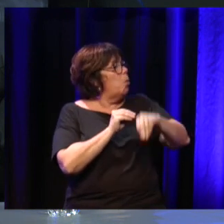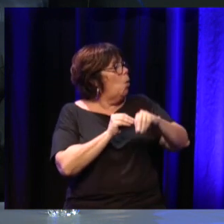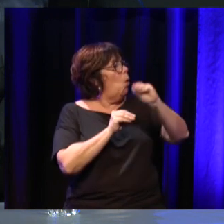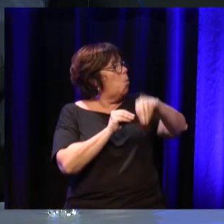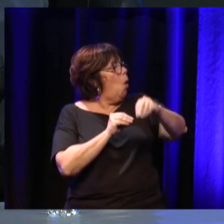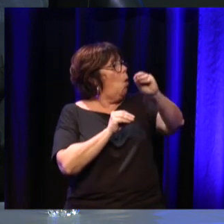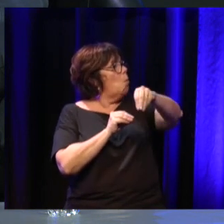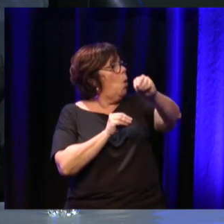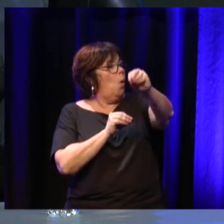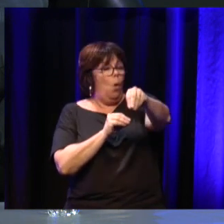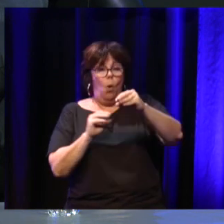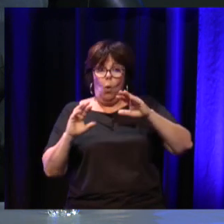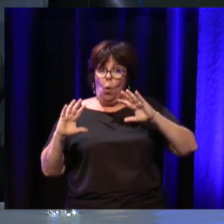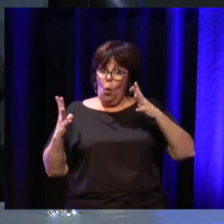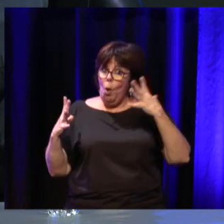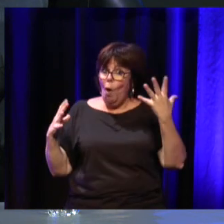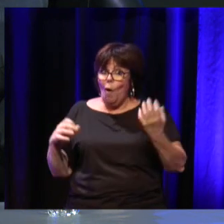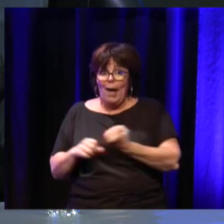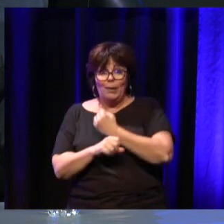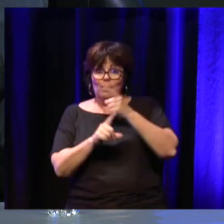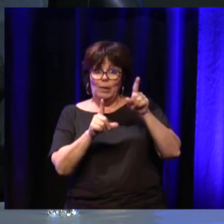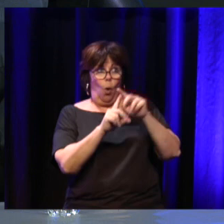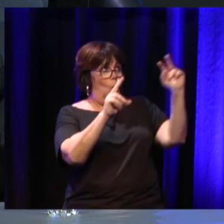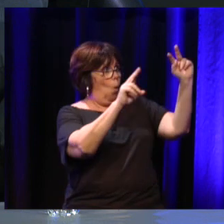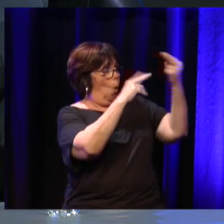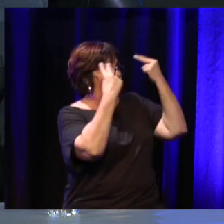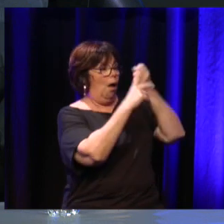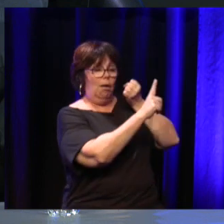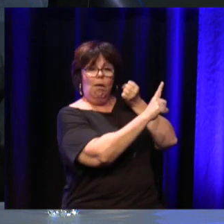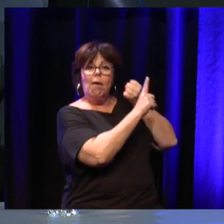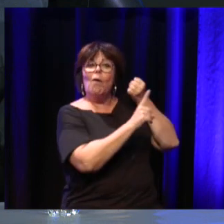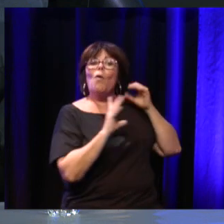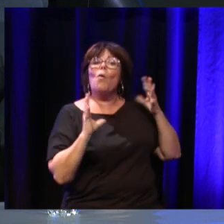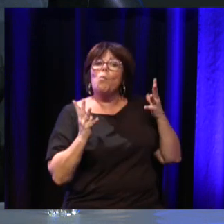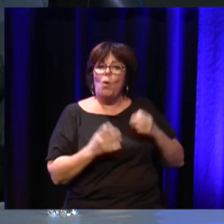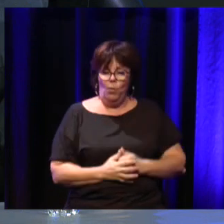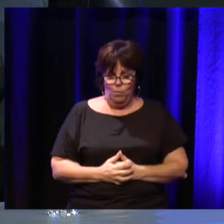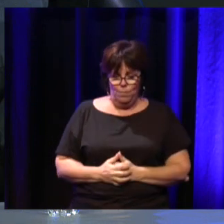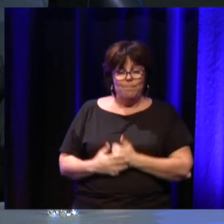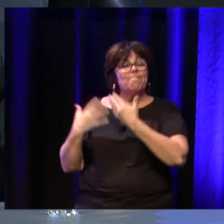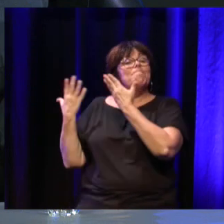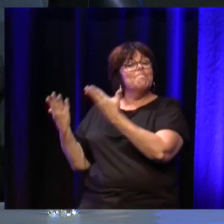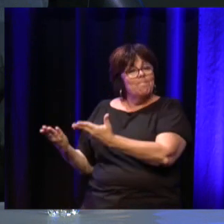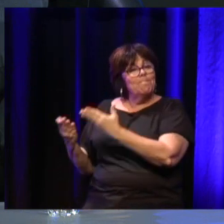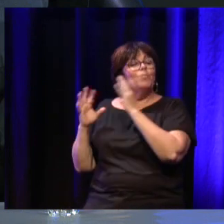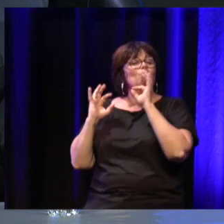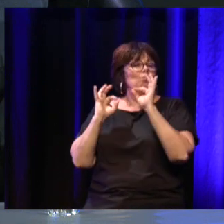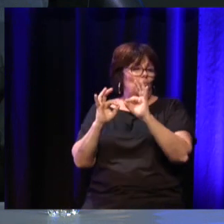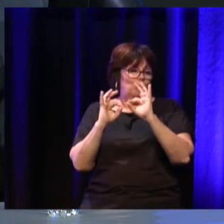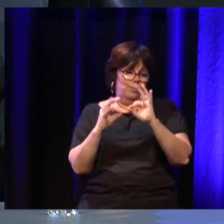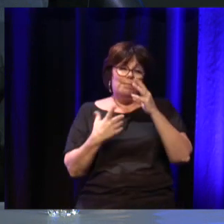décideurs ? Alors moi, ce que j'aimerais trouver par exemple sur la maladie de Parkinson, ça serait effectivement de trouver quelqu'un qui soit